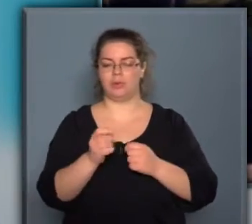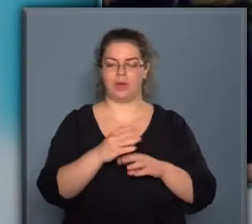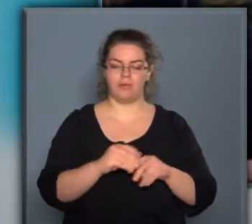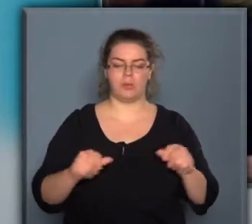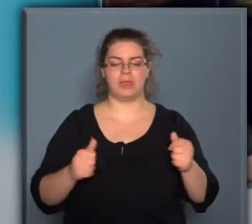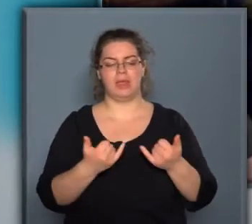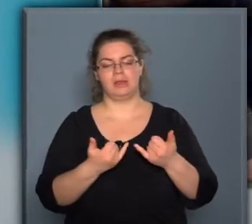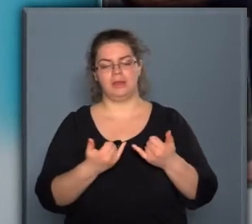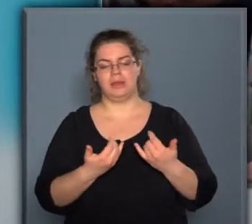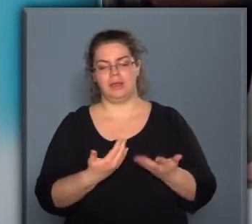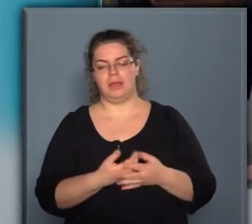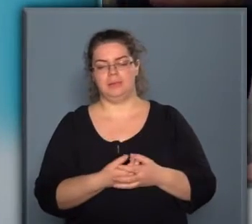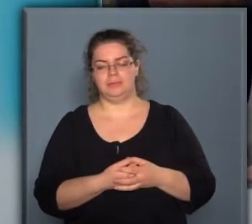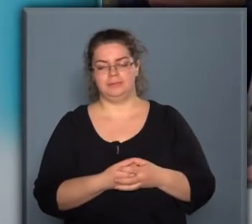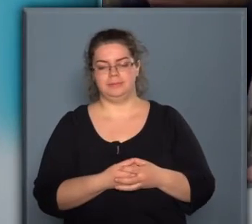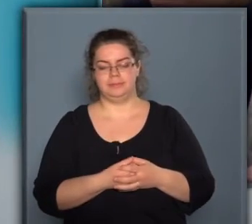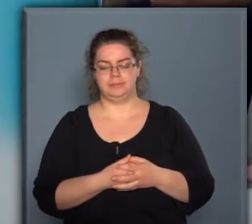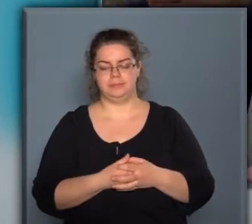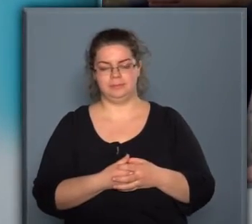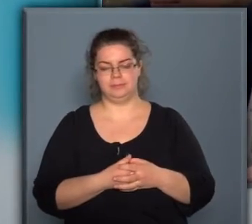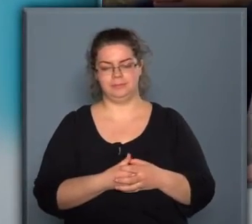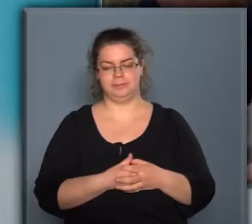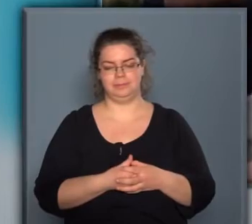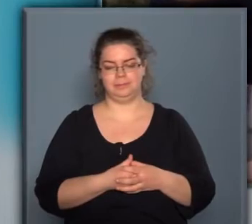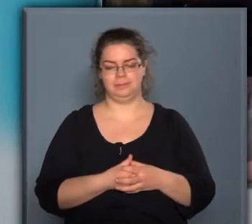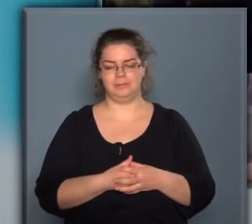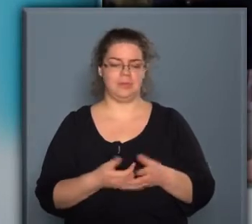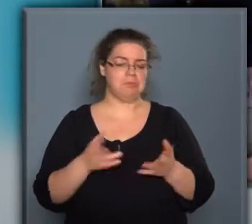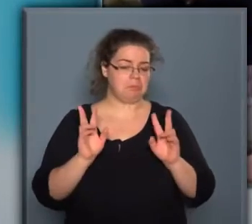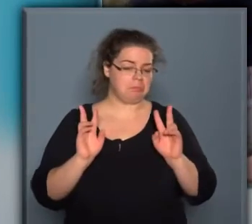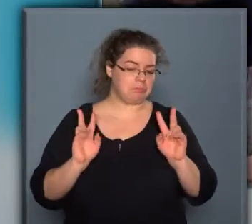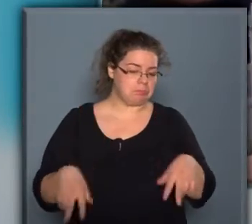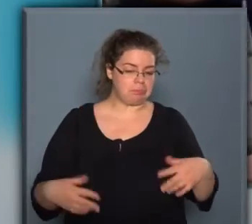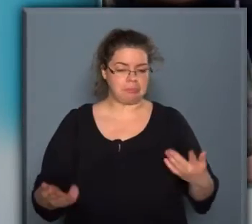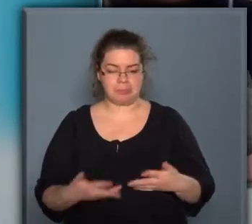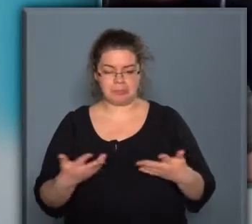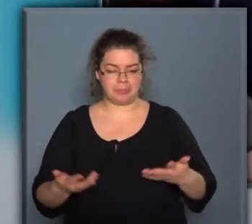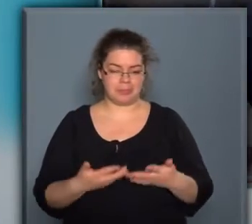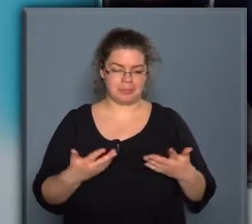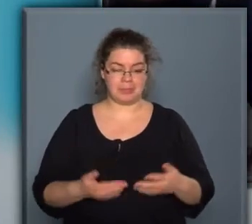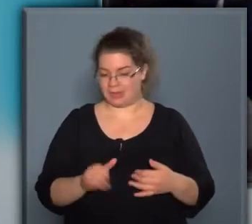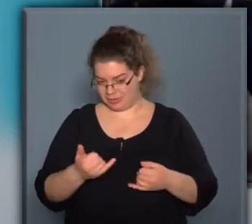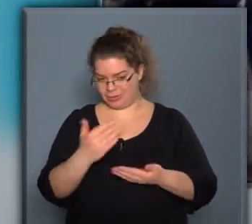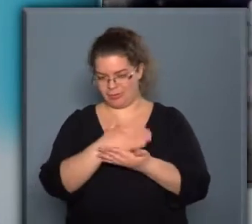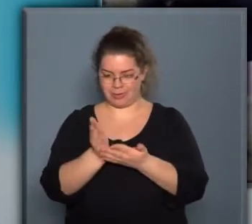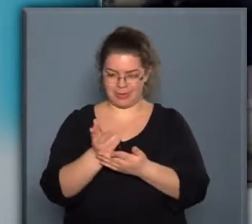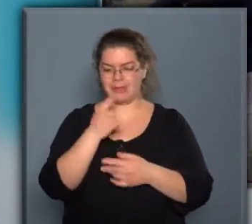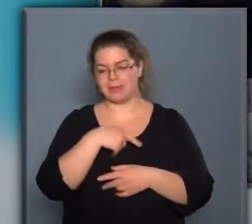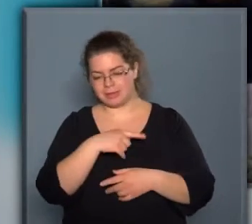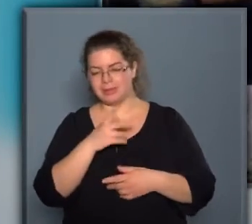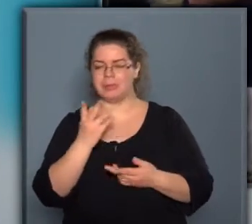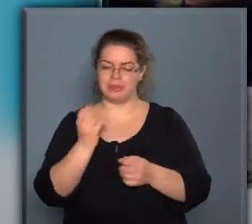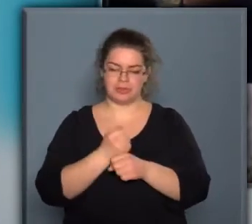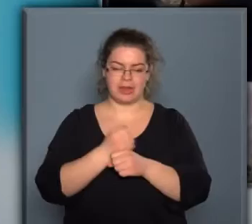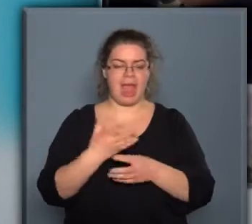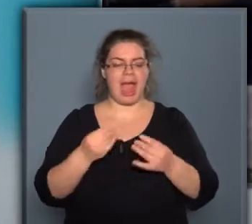fűszereket mindenki a tulajdonképpen. Meg hát felosztották, hogy ki mit